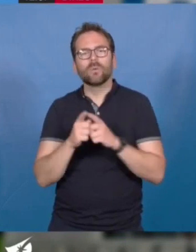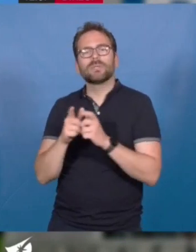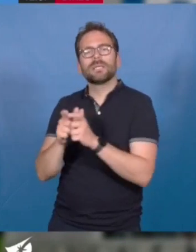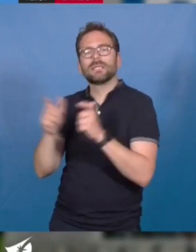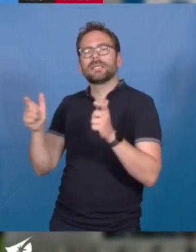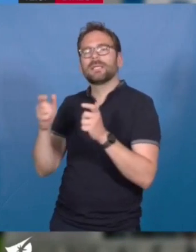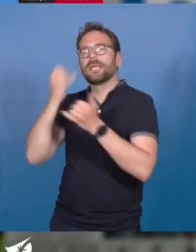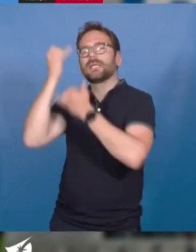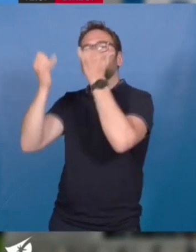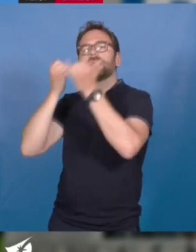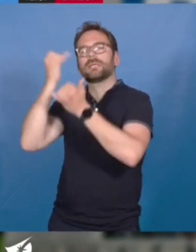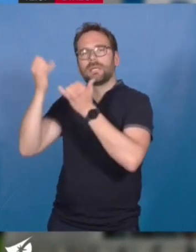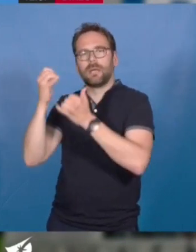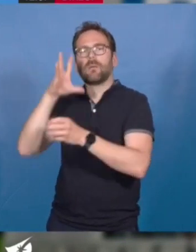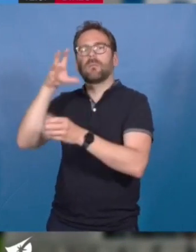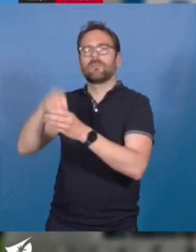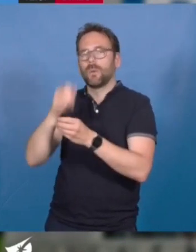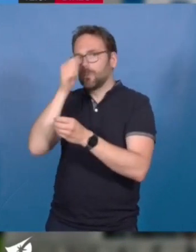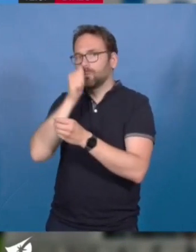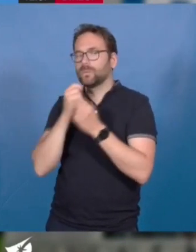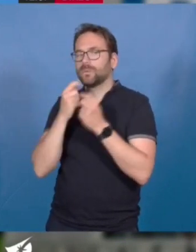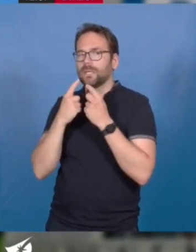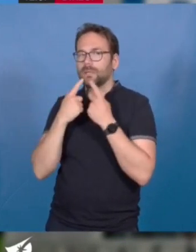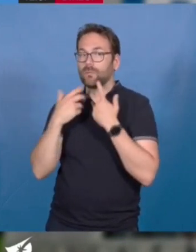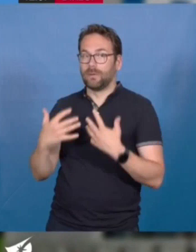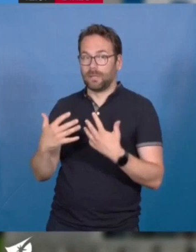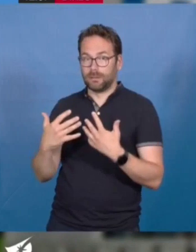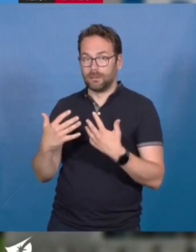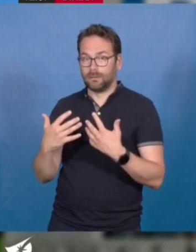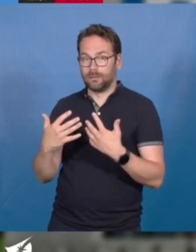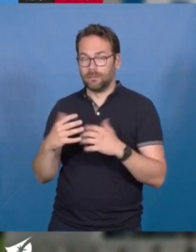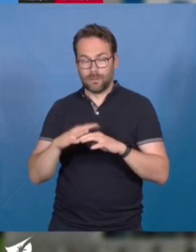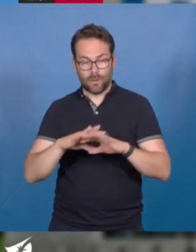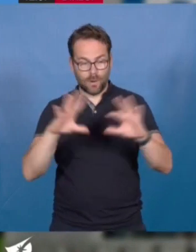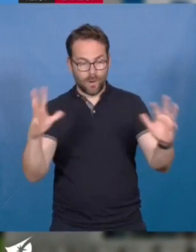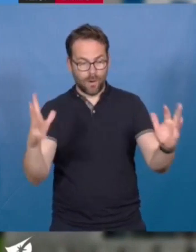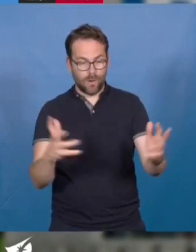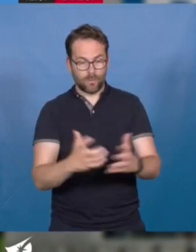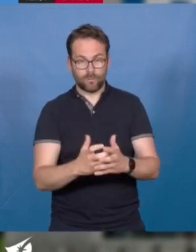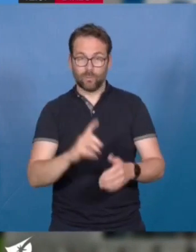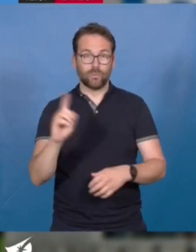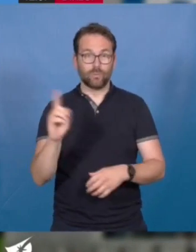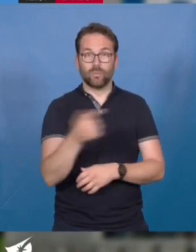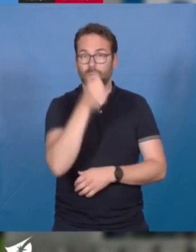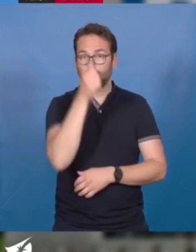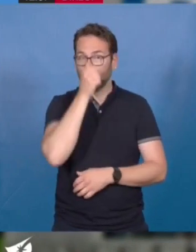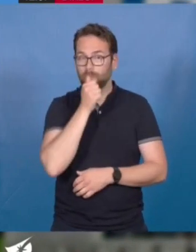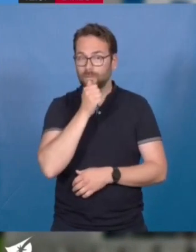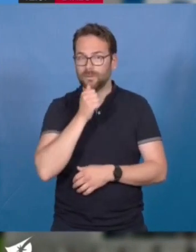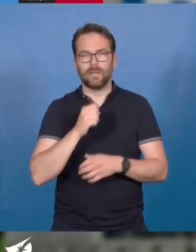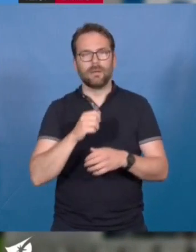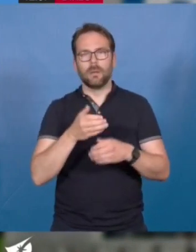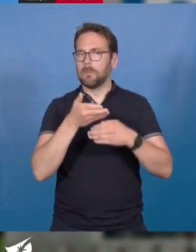au sein duquel se trouvera le musée Jules Verne, nous aurons fait entrer tous nos musées dans le XXIe